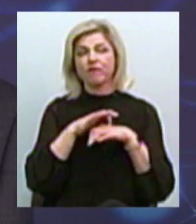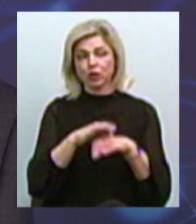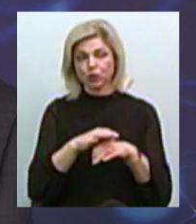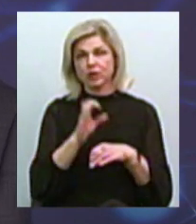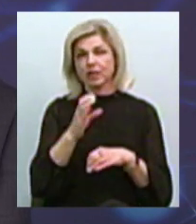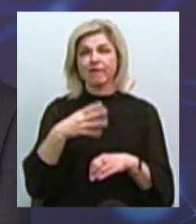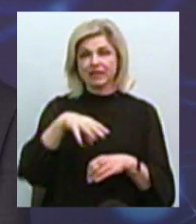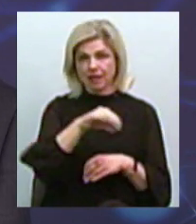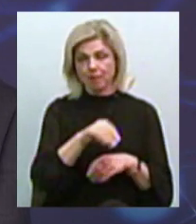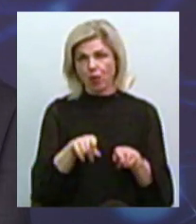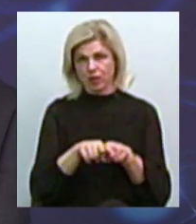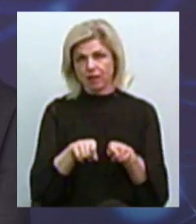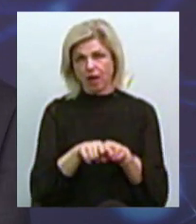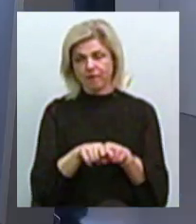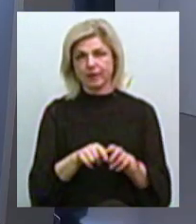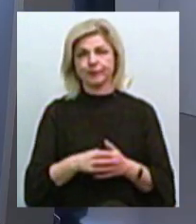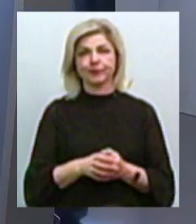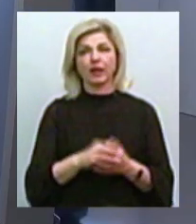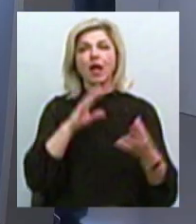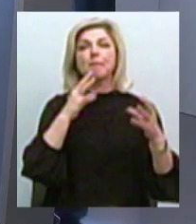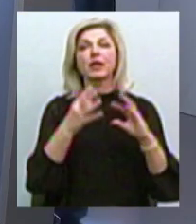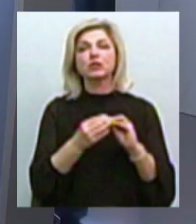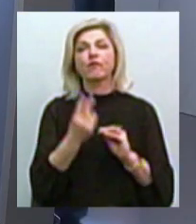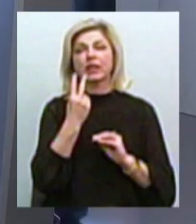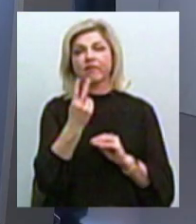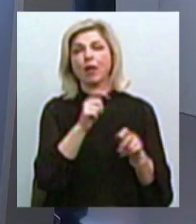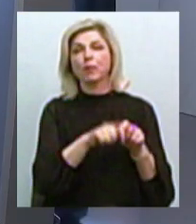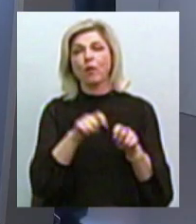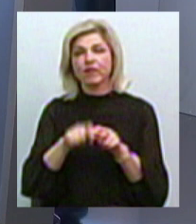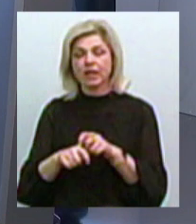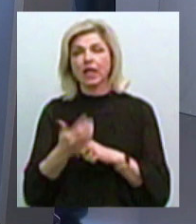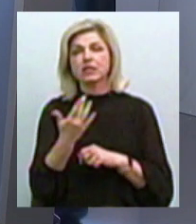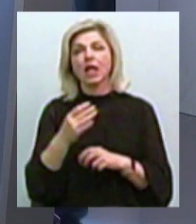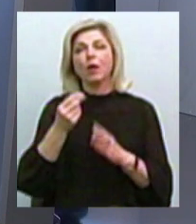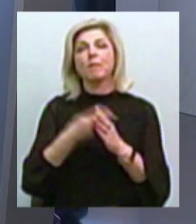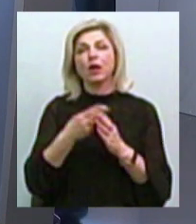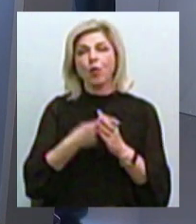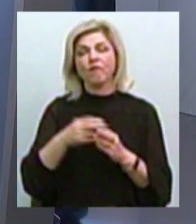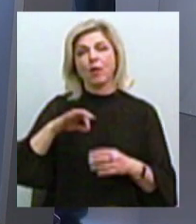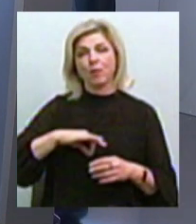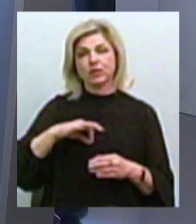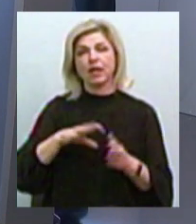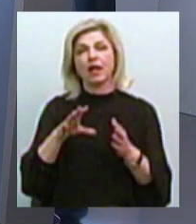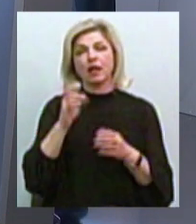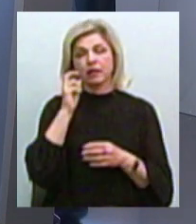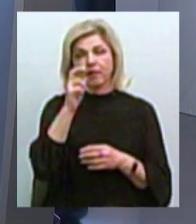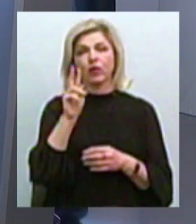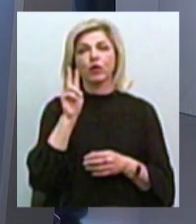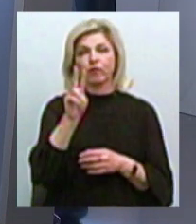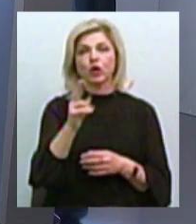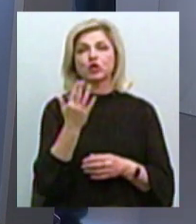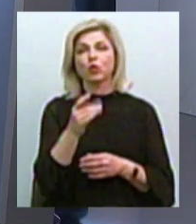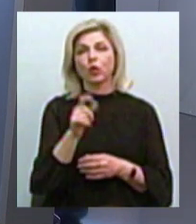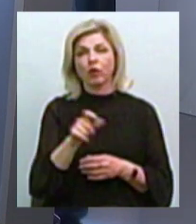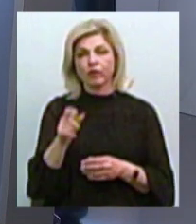одинаково. Підсумовуючи обидві перевірки, скільки пільговиків користуються електротранспортом і скільки